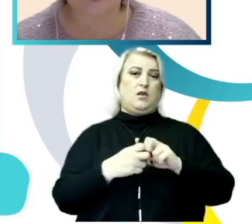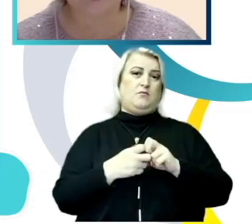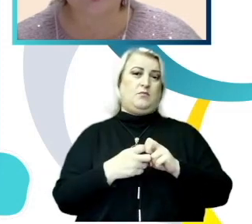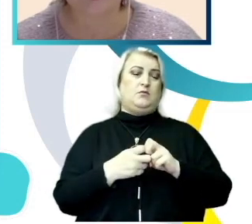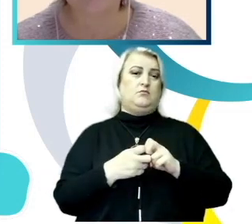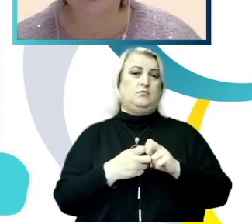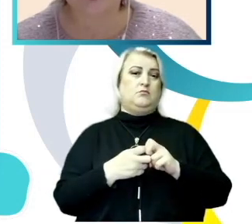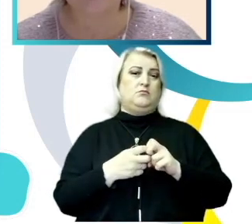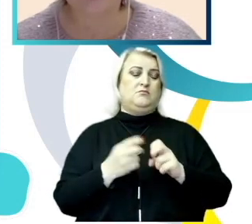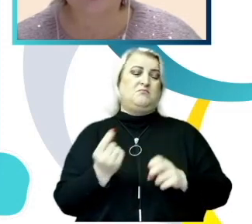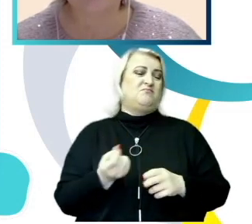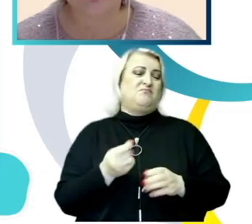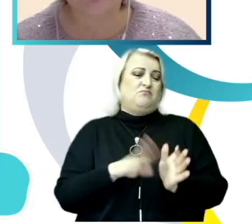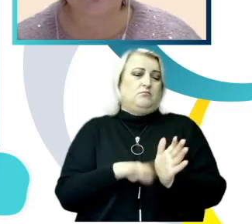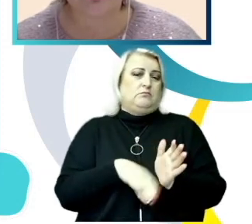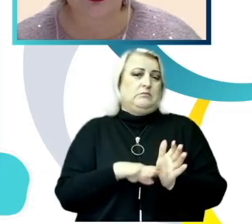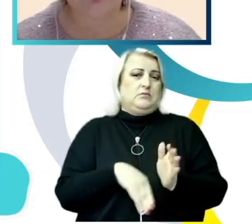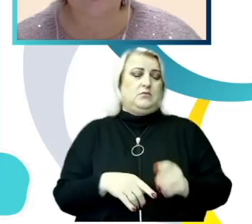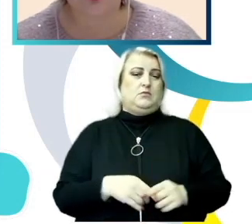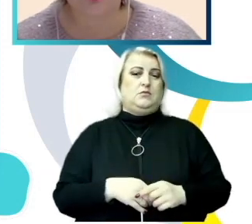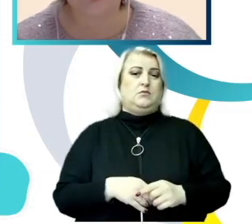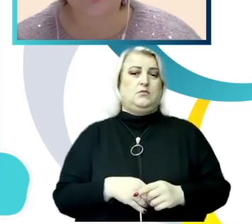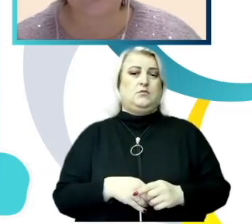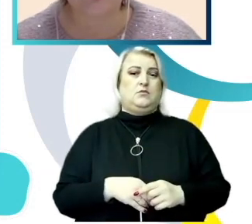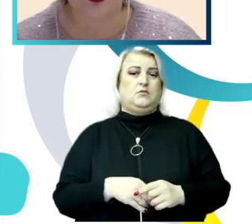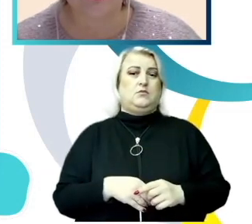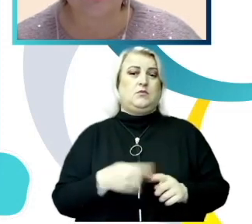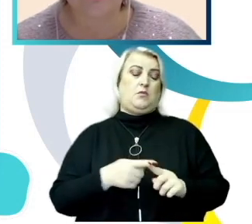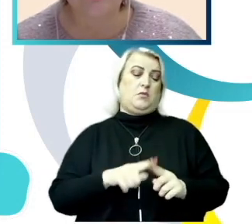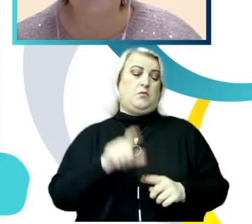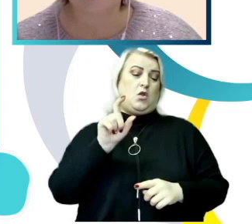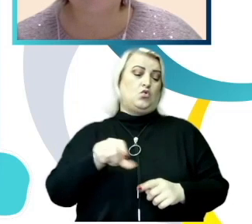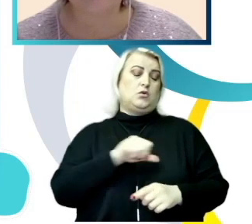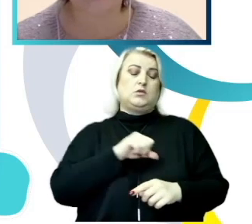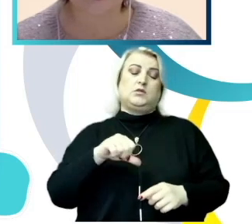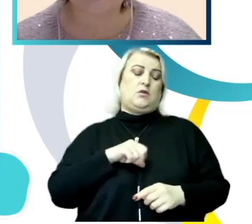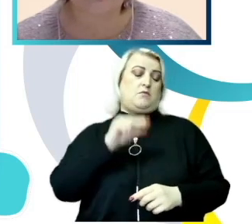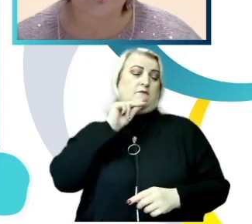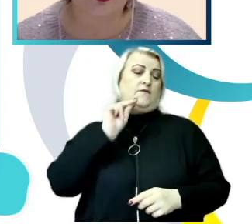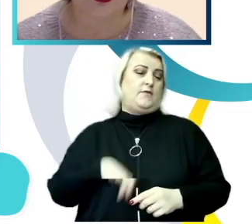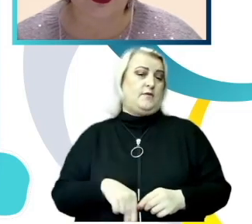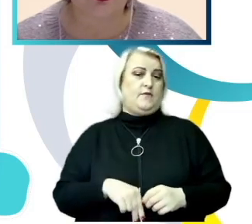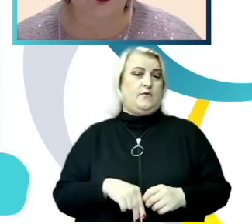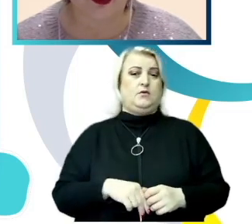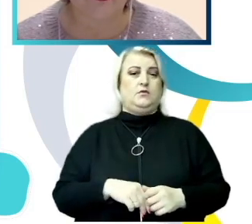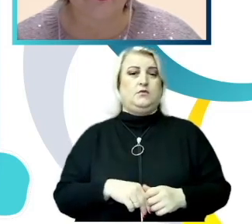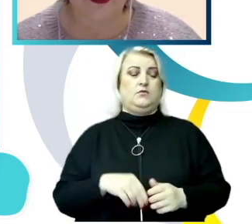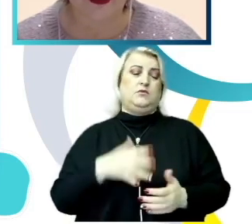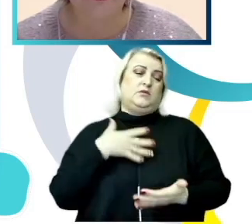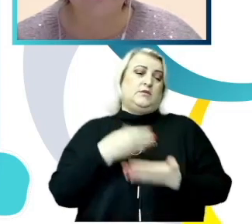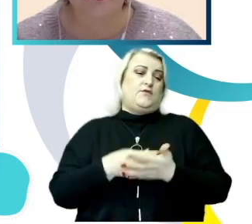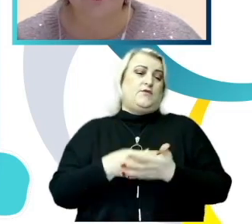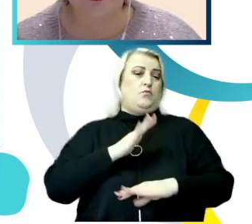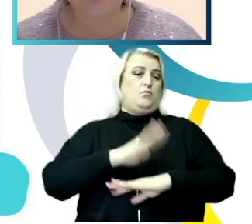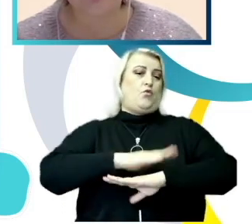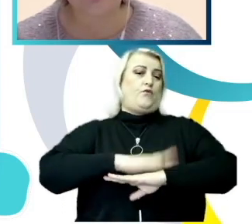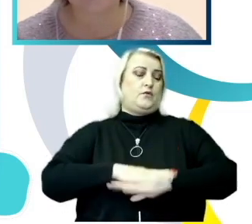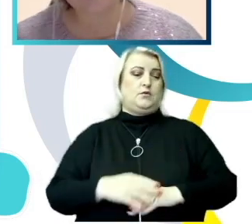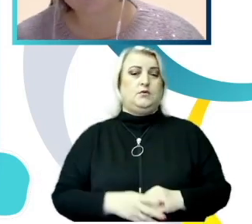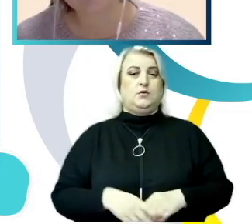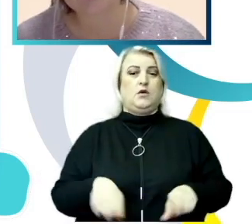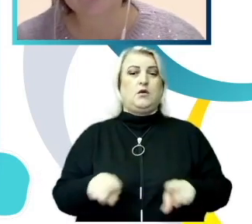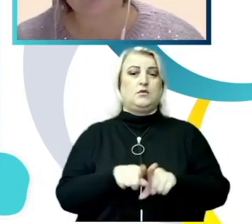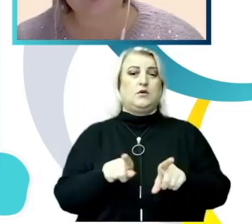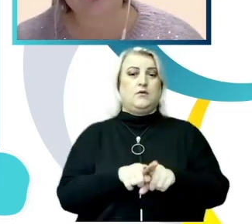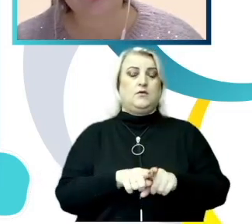persoanele hărțuite sexual provoacă aceste situații prin ținute sau comportamentul lor. De asemenea, în cadrul